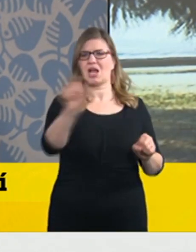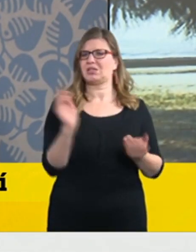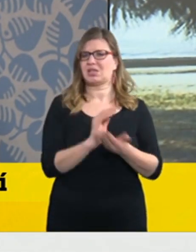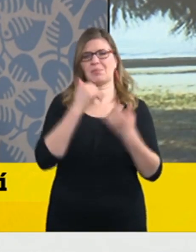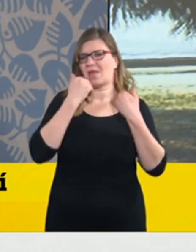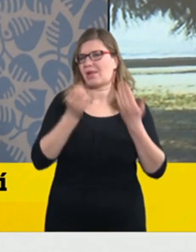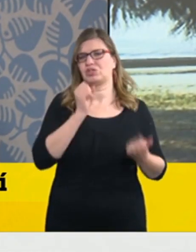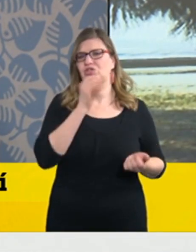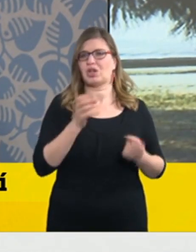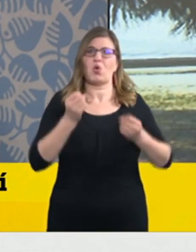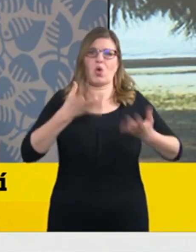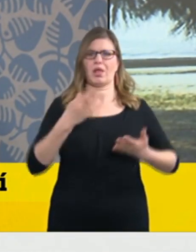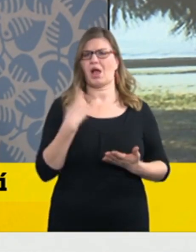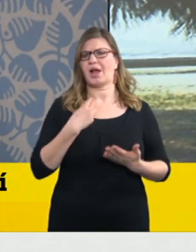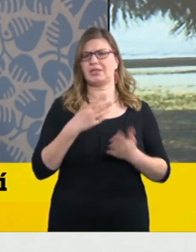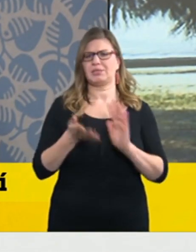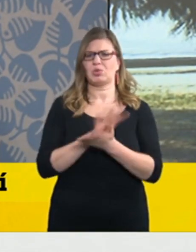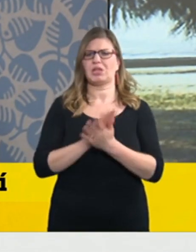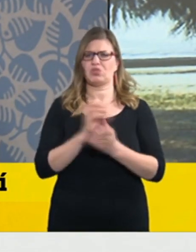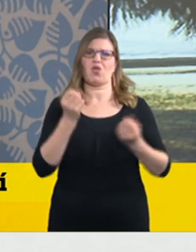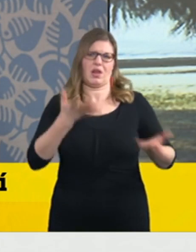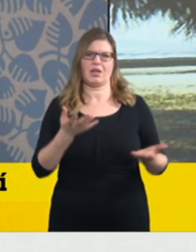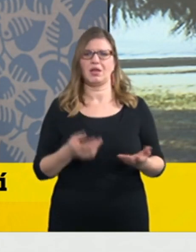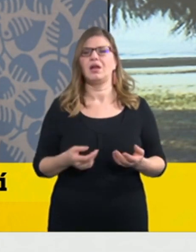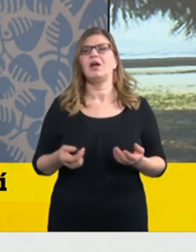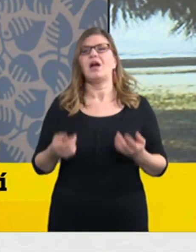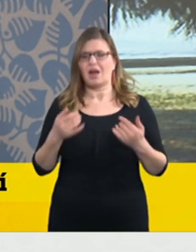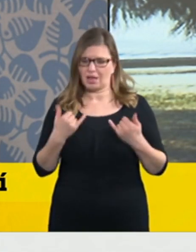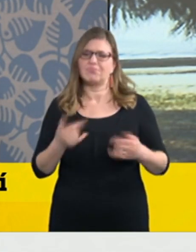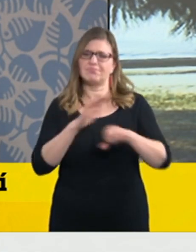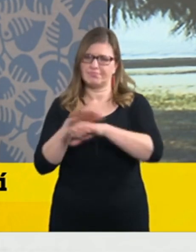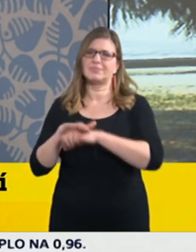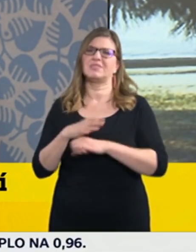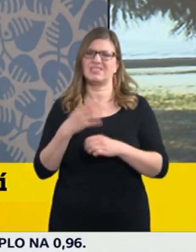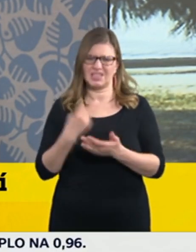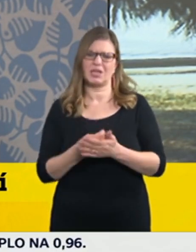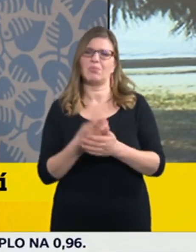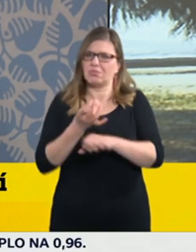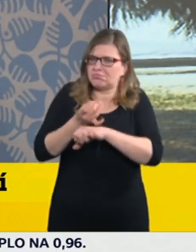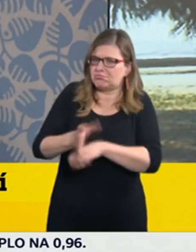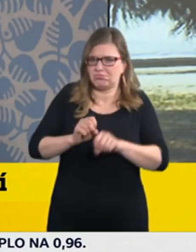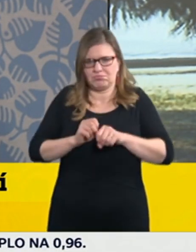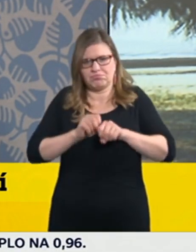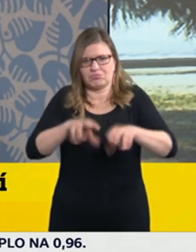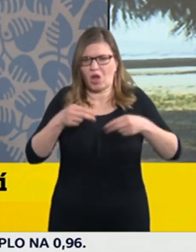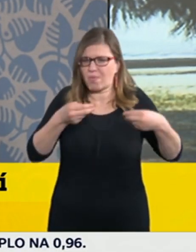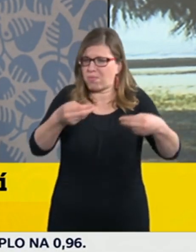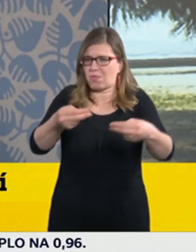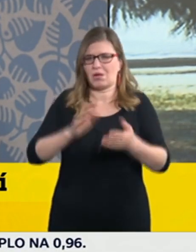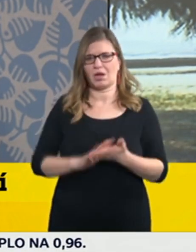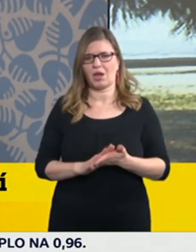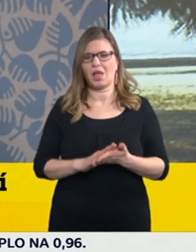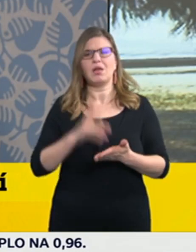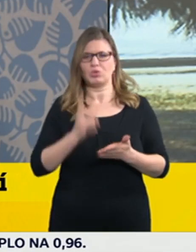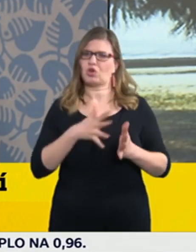že máme co dělat s virem, který se šíří o poznání rychleji. Musíme ho jednak kontrolovat, což se děje a jednak